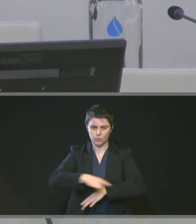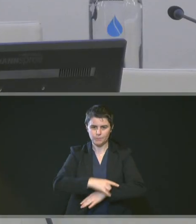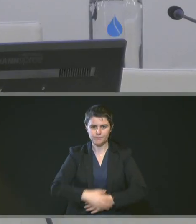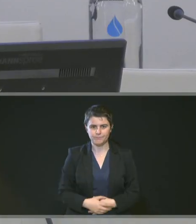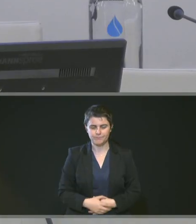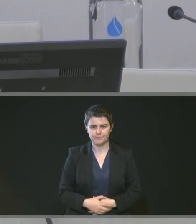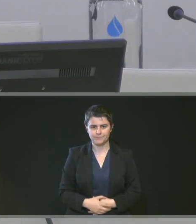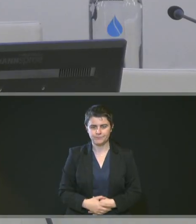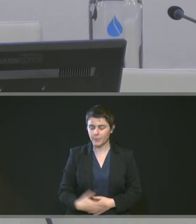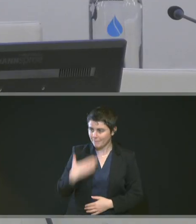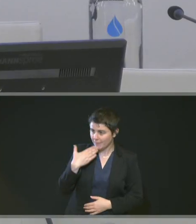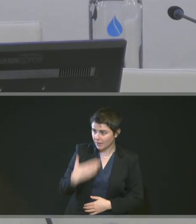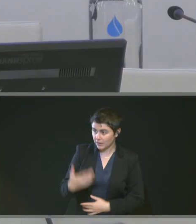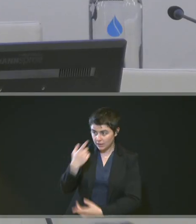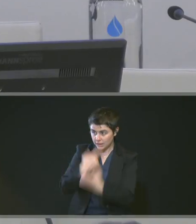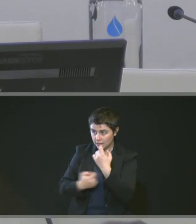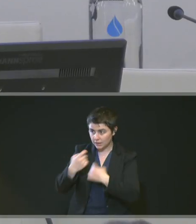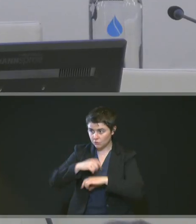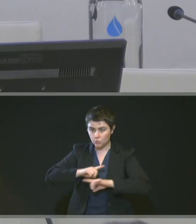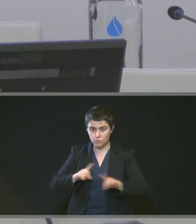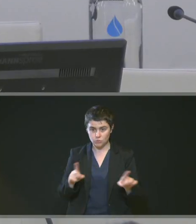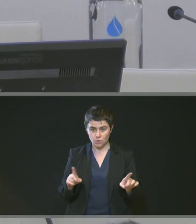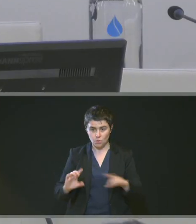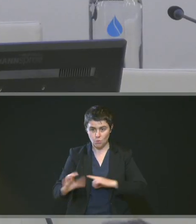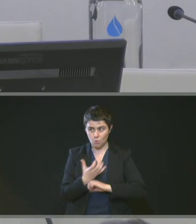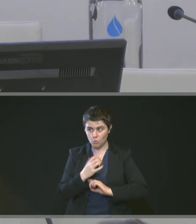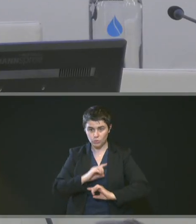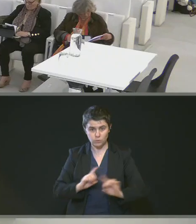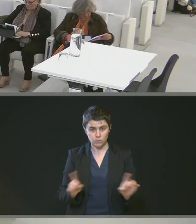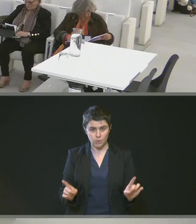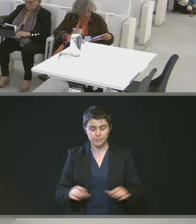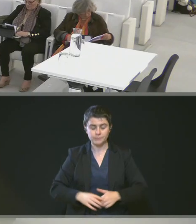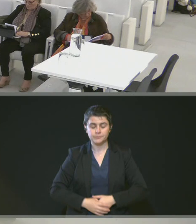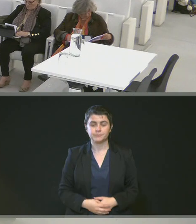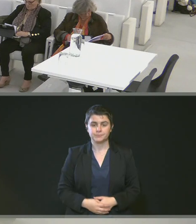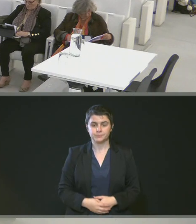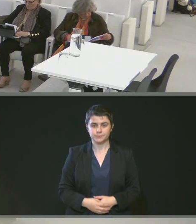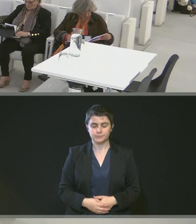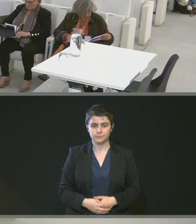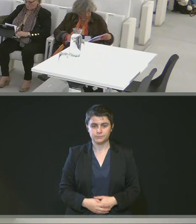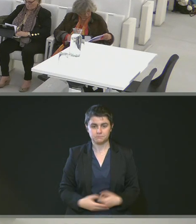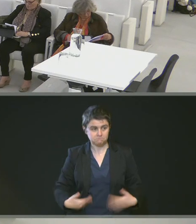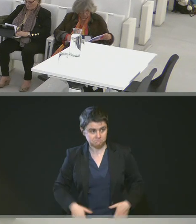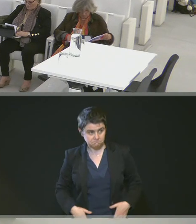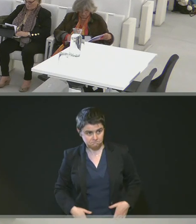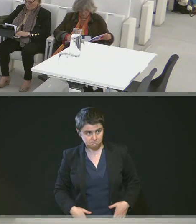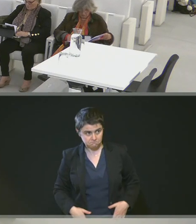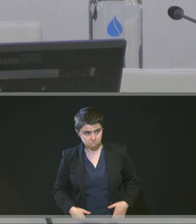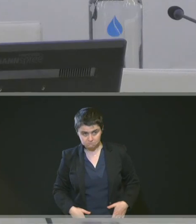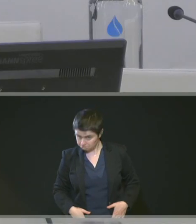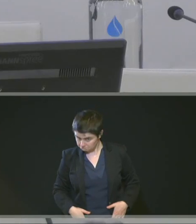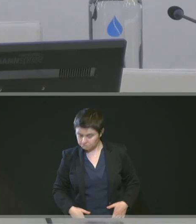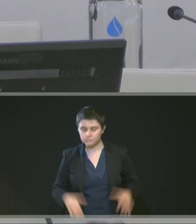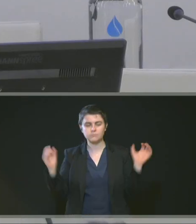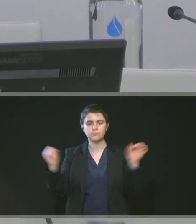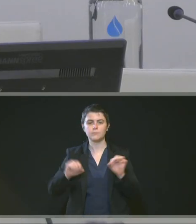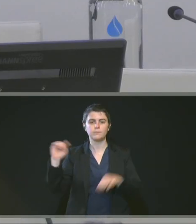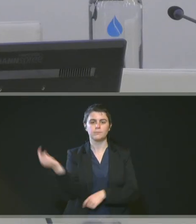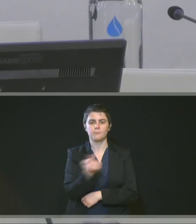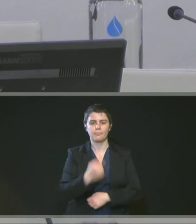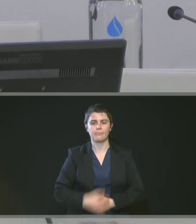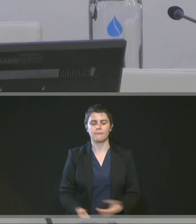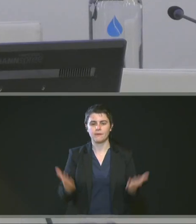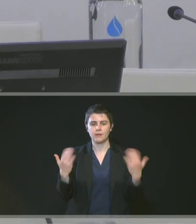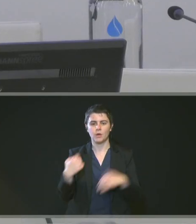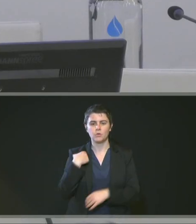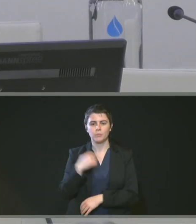Y a-t-il des questions ? Non ? Pas de vote contre ? Pas d'abstention ? Unanimité ? La numéro 42 ?